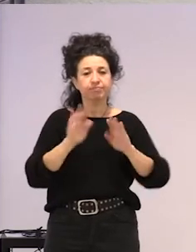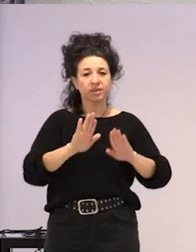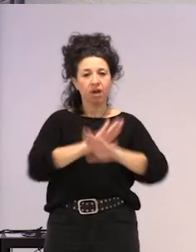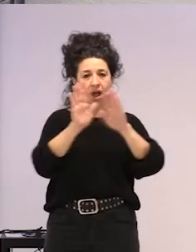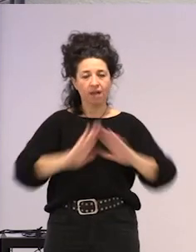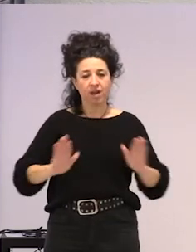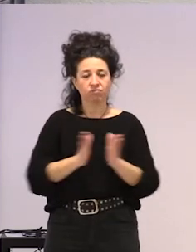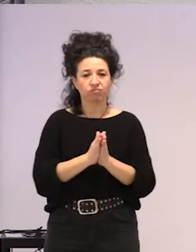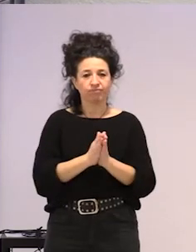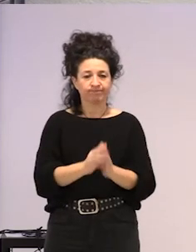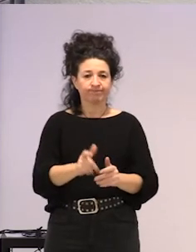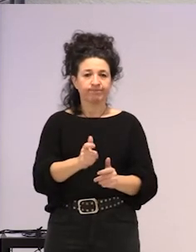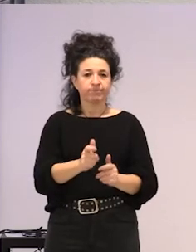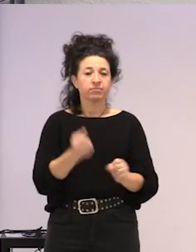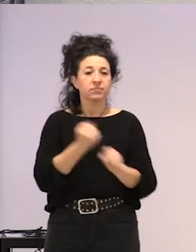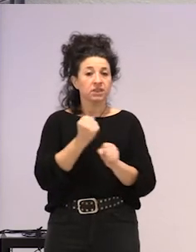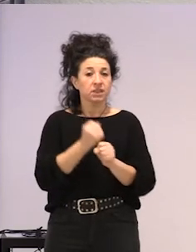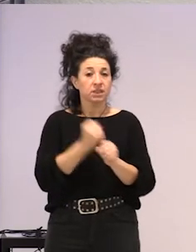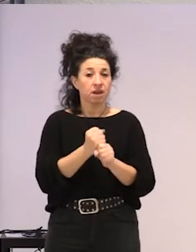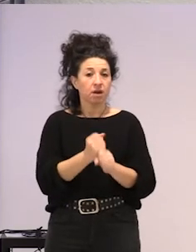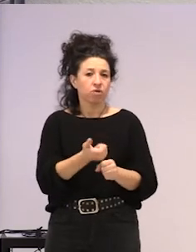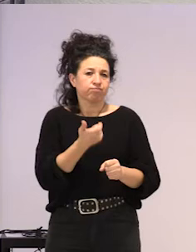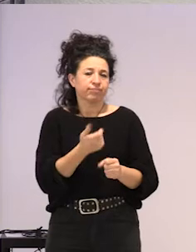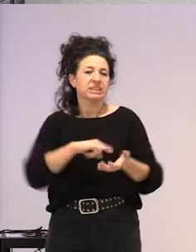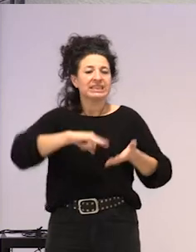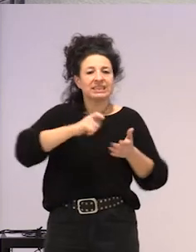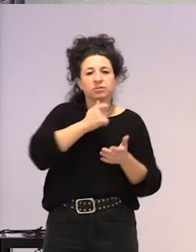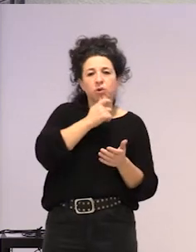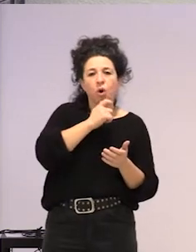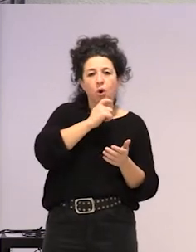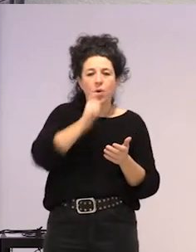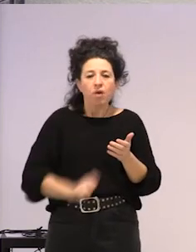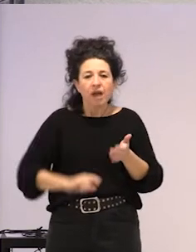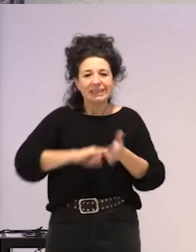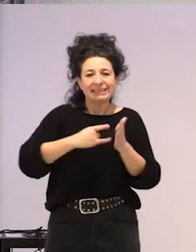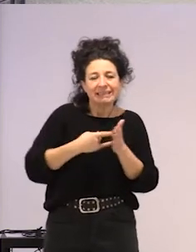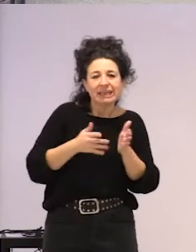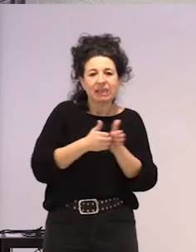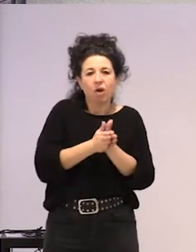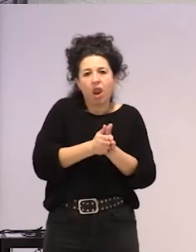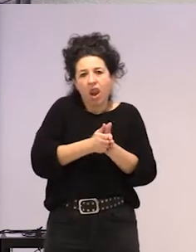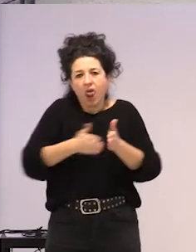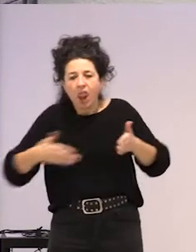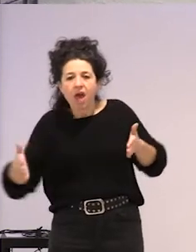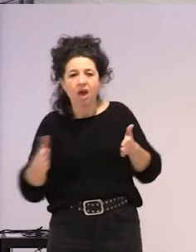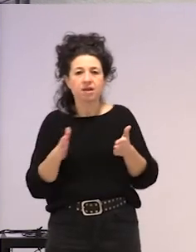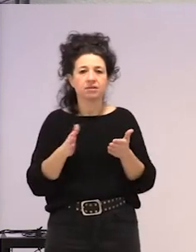horrelako lanik ere badokat eizkuntza bat, eta nola bai, badokat ere luzera bat, eta